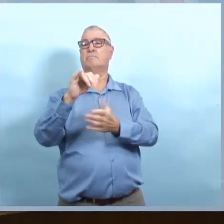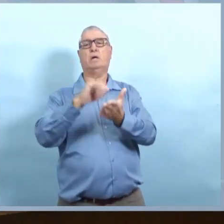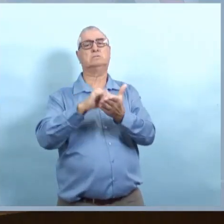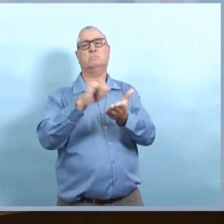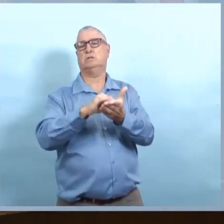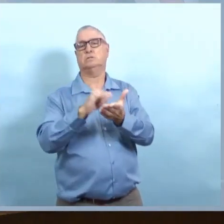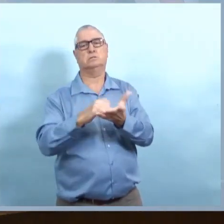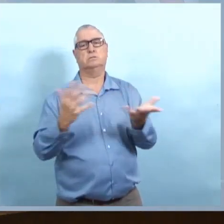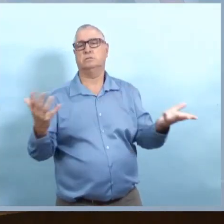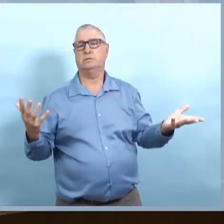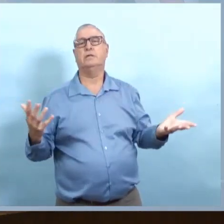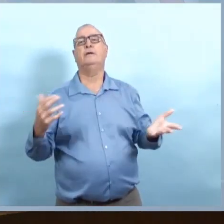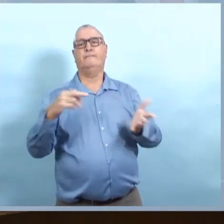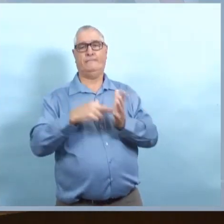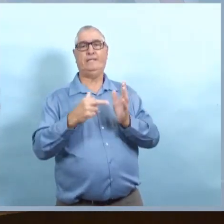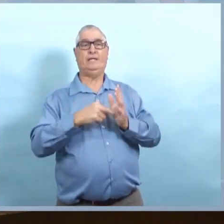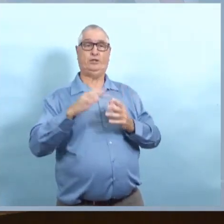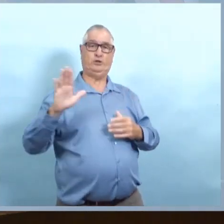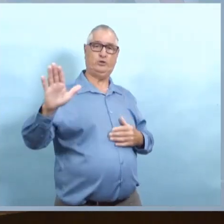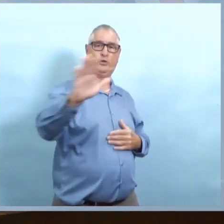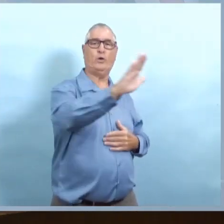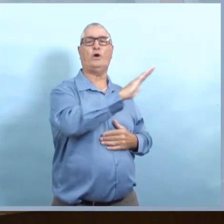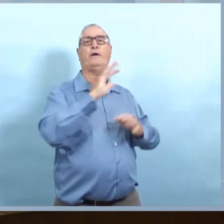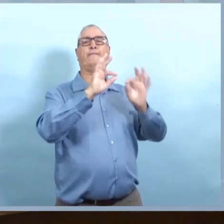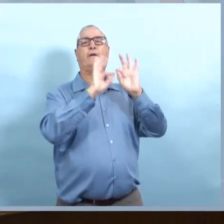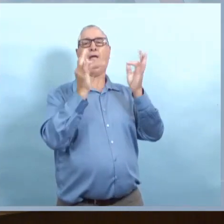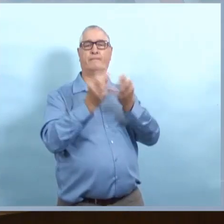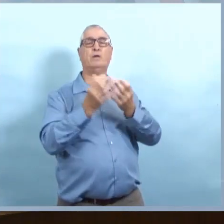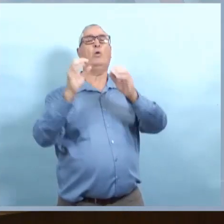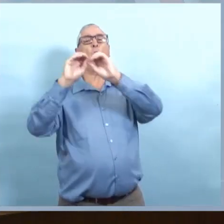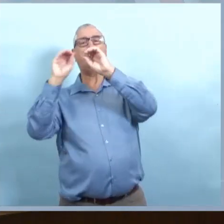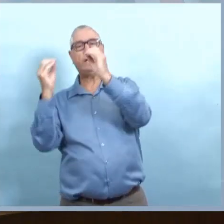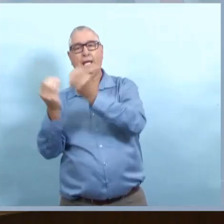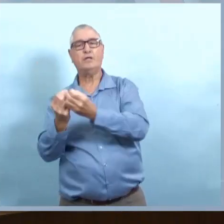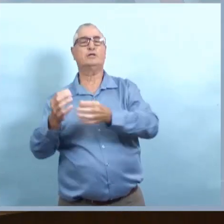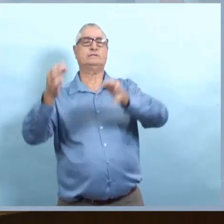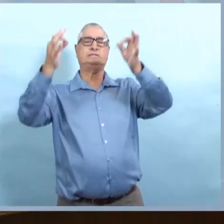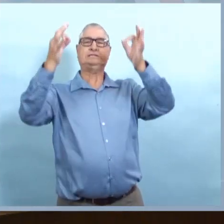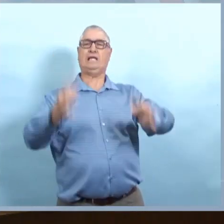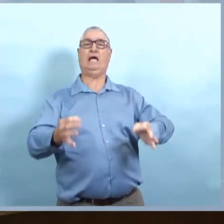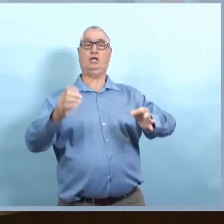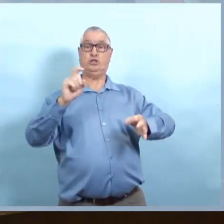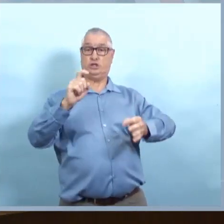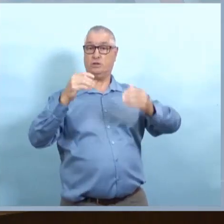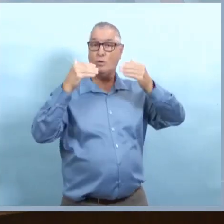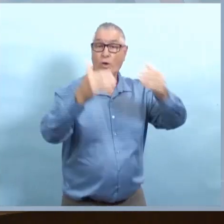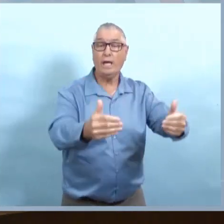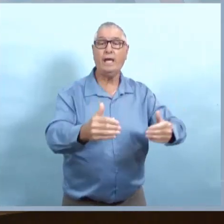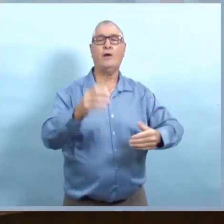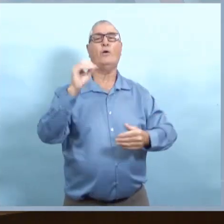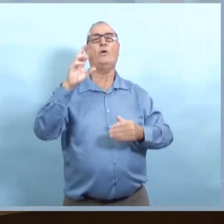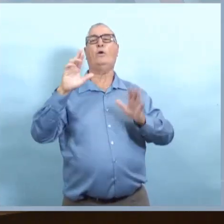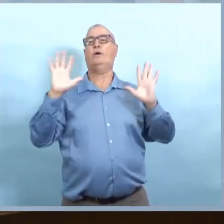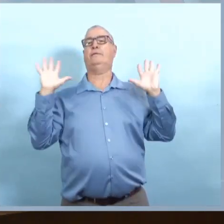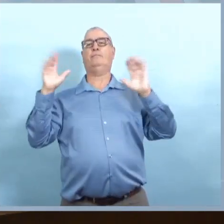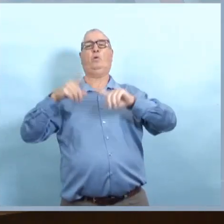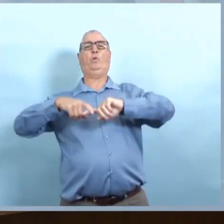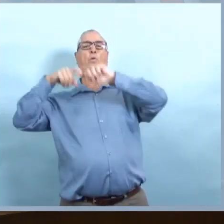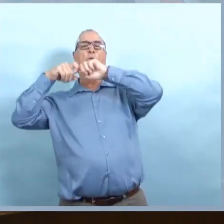place pour minimiser le risque. Bien sûr, on ne veut pas avoir une activité sportive qui ne comporte aucun risque. n aucune activité, en fait, qui ne comporte aucun risque,